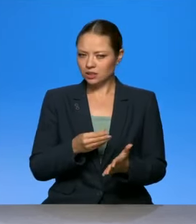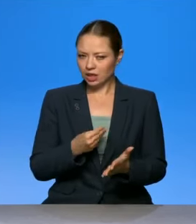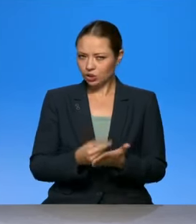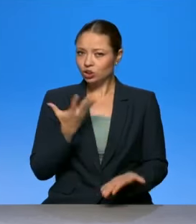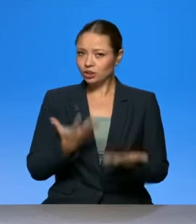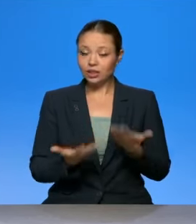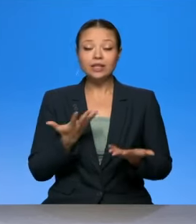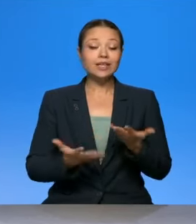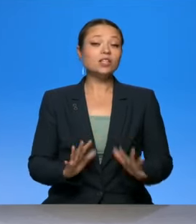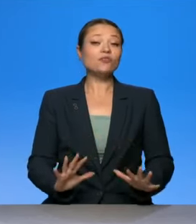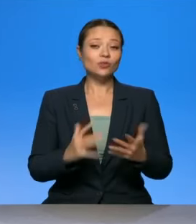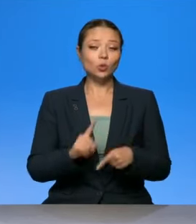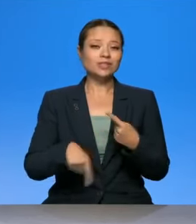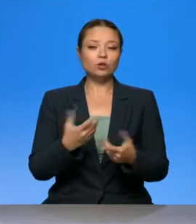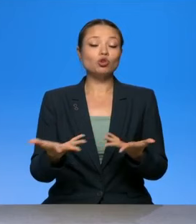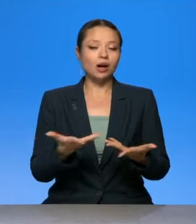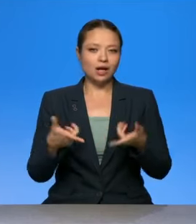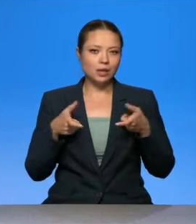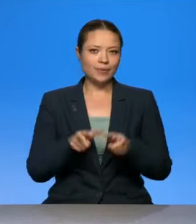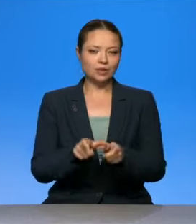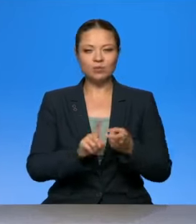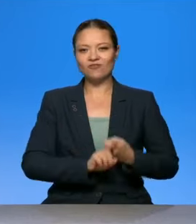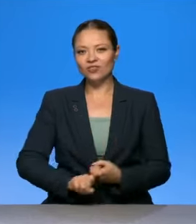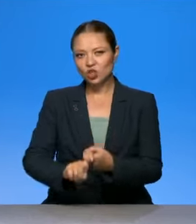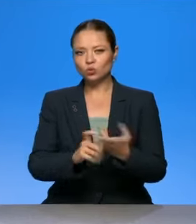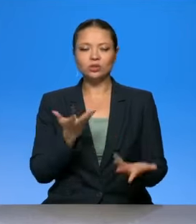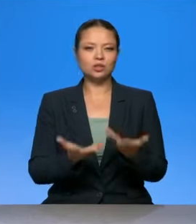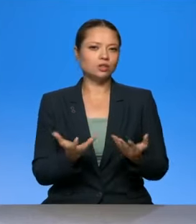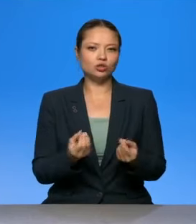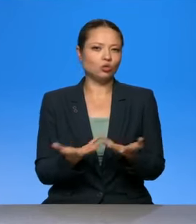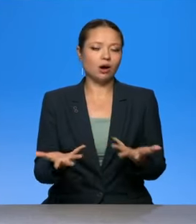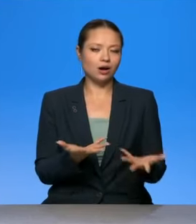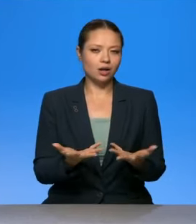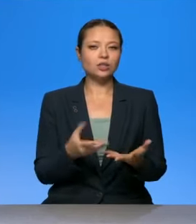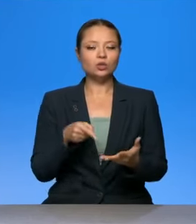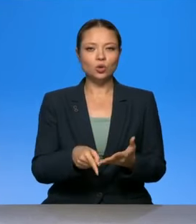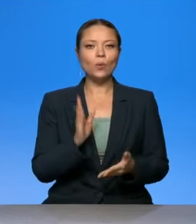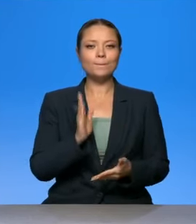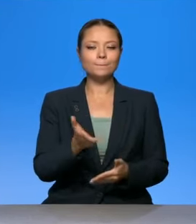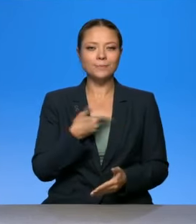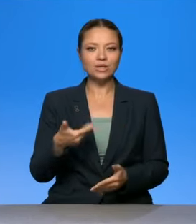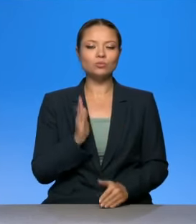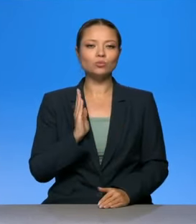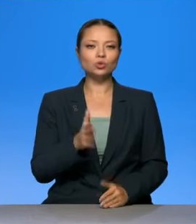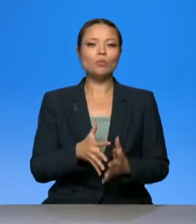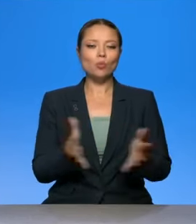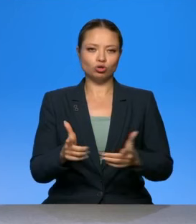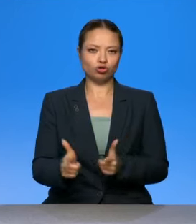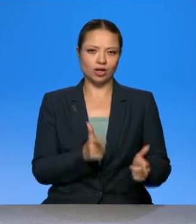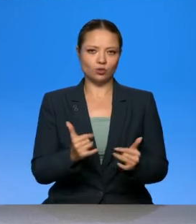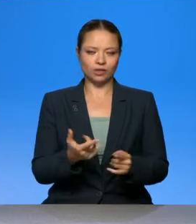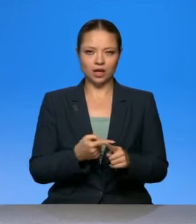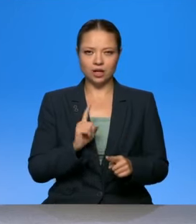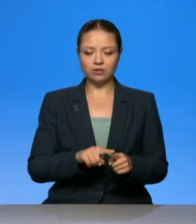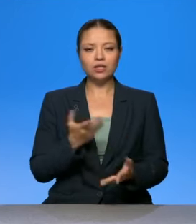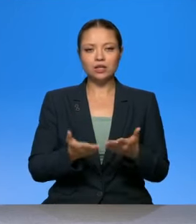случится следующая пандемия какая-либо, там, вирусная или еще какого-то рода, мы к этому больше готовы? Или для нас каждый